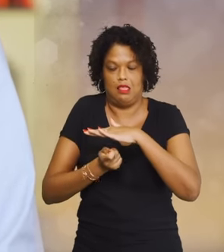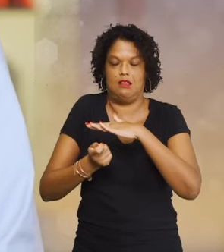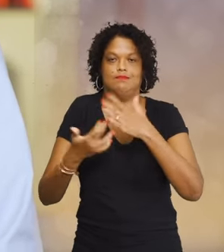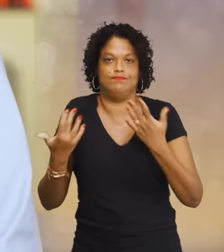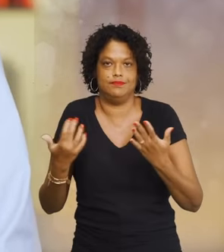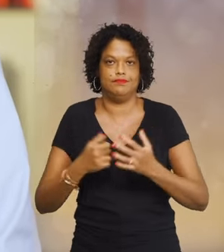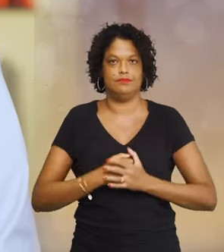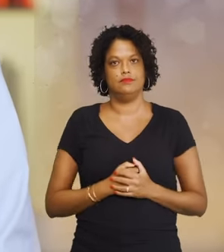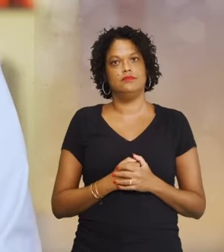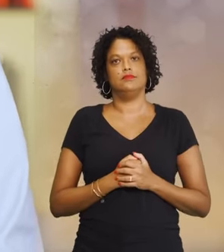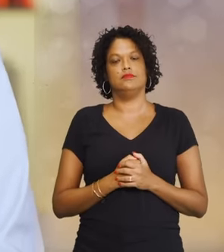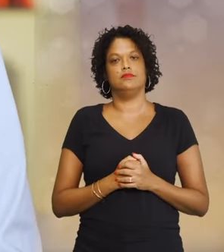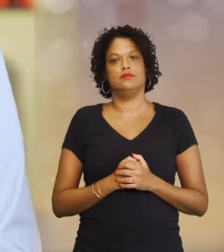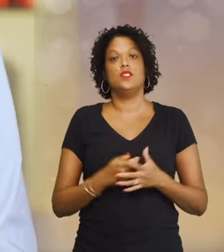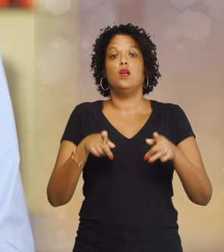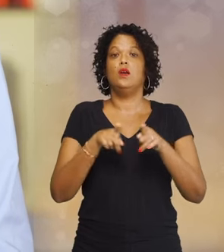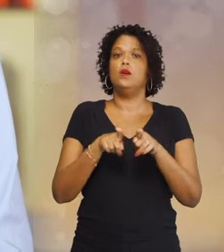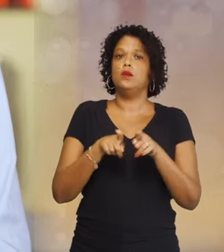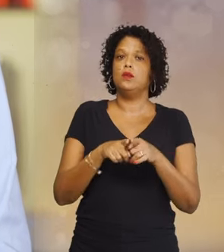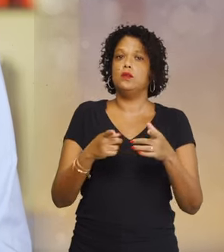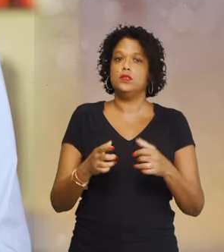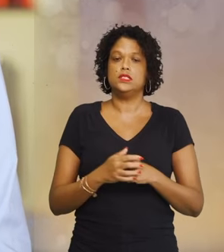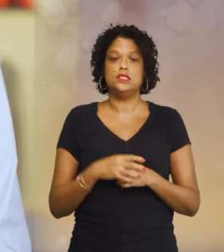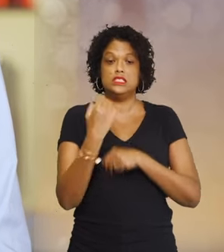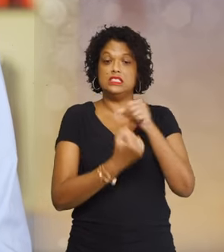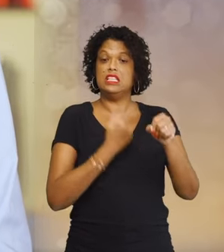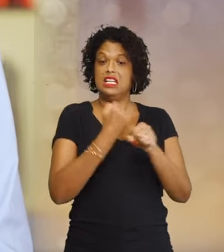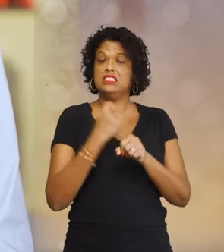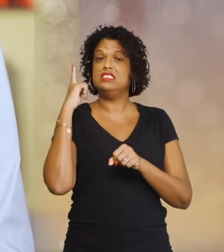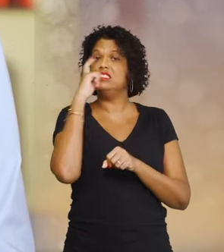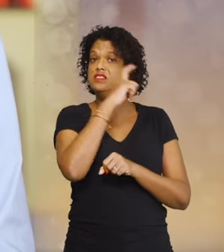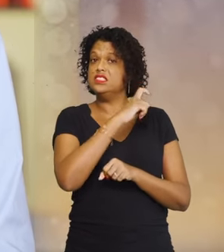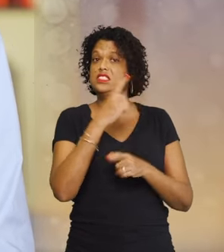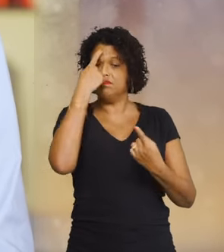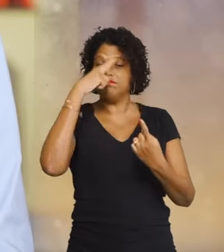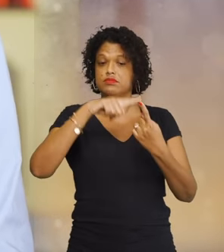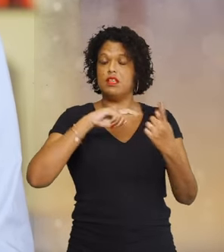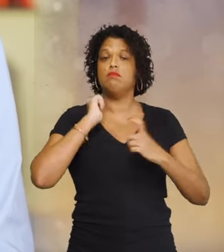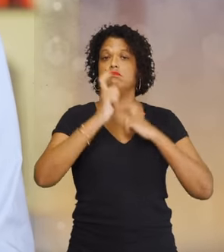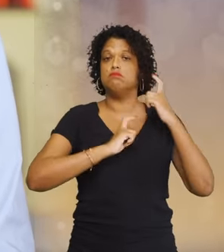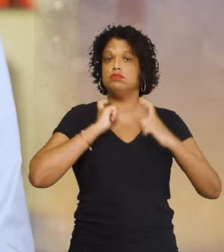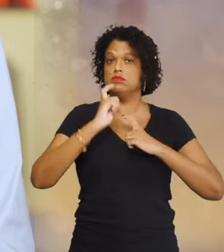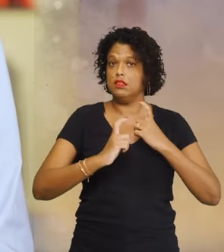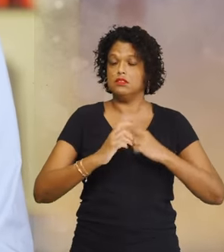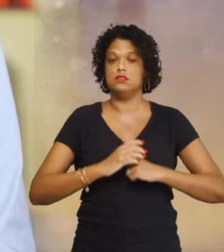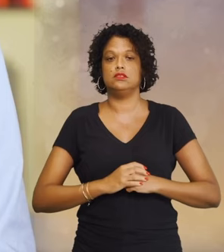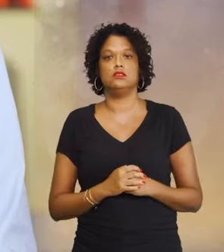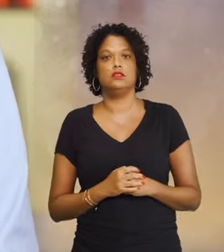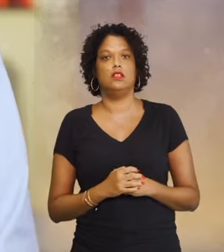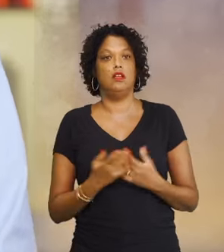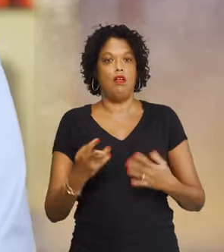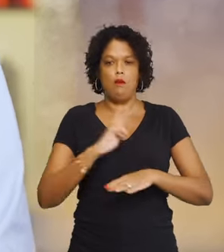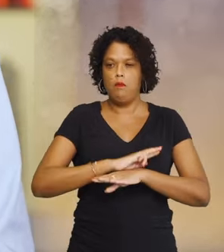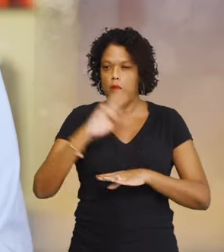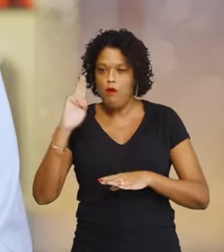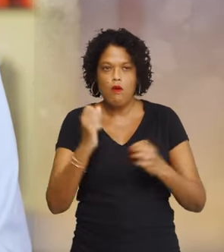bonnes conditions. Nous avons aussi eu une année difficile sur le plan de la violence. Puisque nous continuons à battre de records